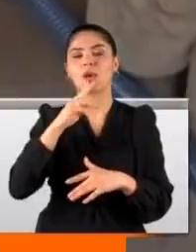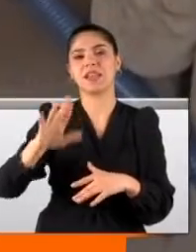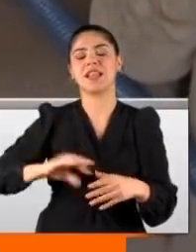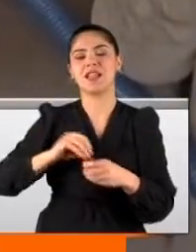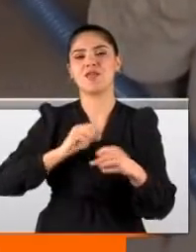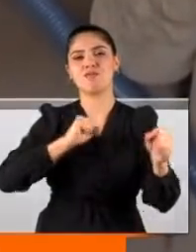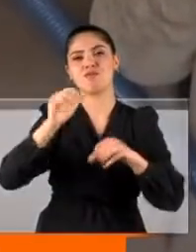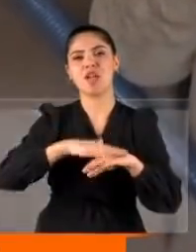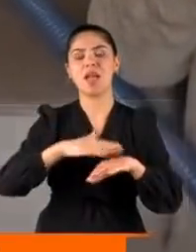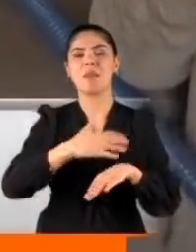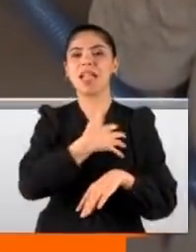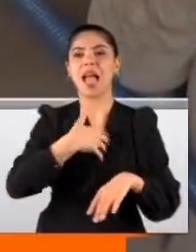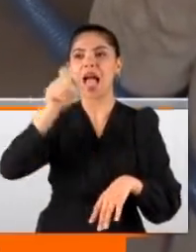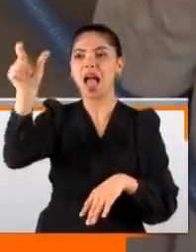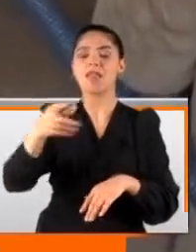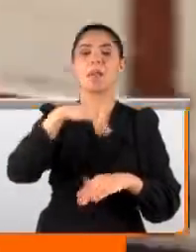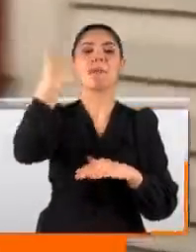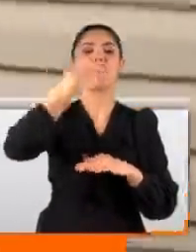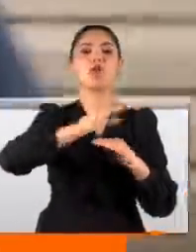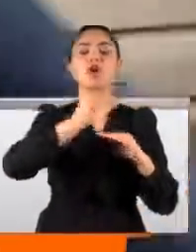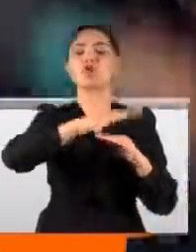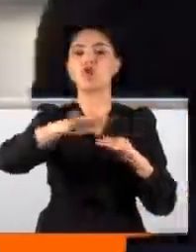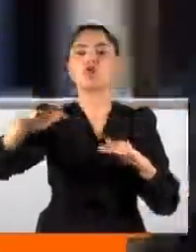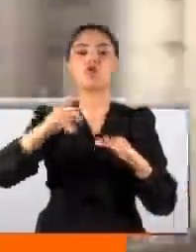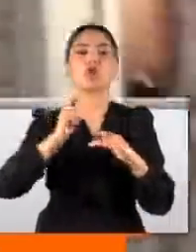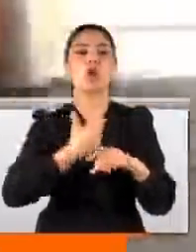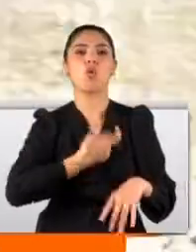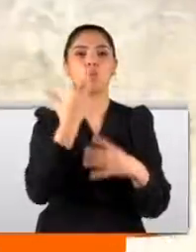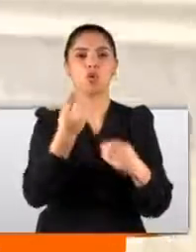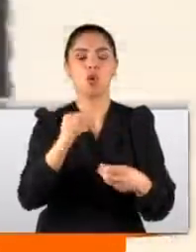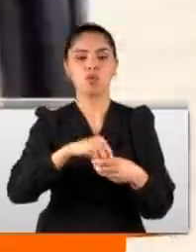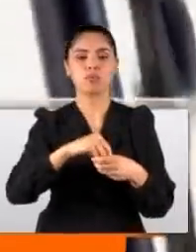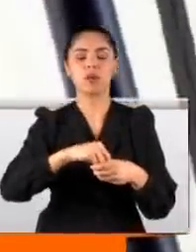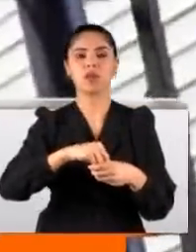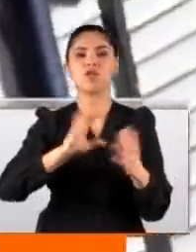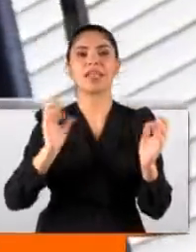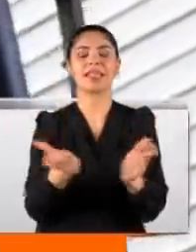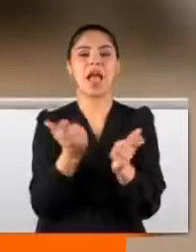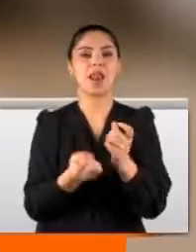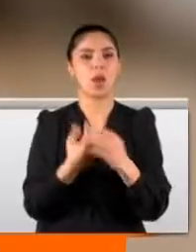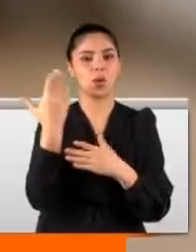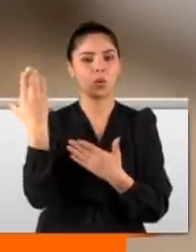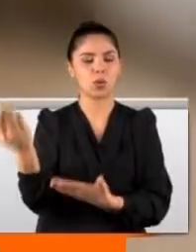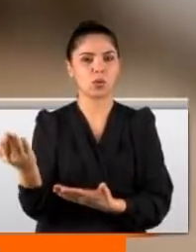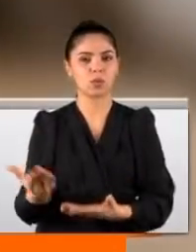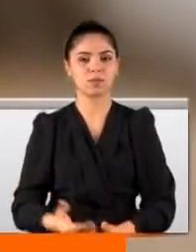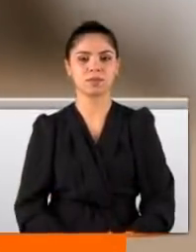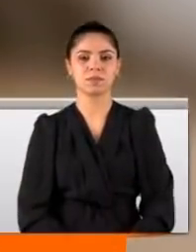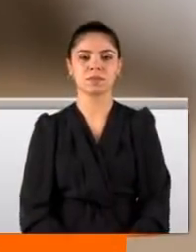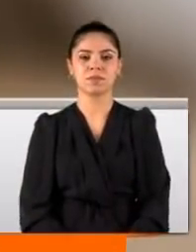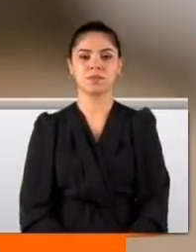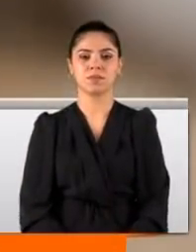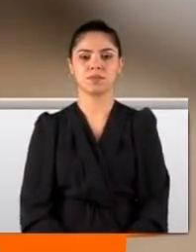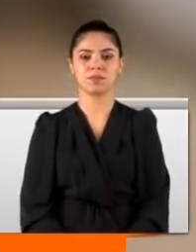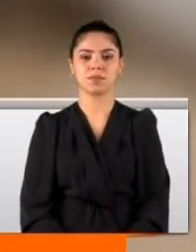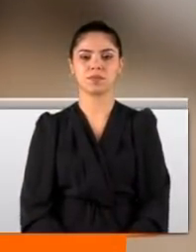anne İlknor Görgün, başka çocuklara da umut olabilmek için kistik fibrozis yardımlaşma ve dayanışma derneğini kurdu. 11 yaşında bir kistik fibrozis